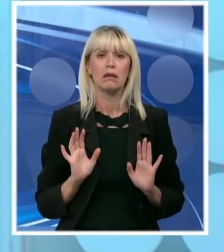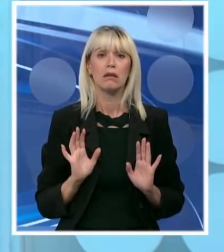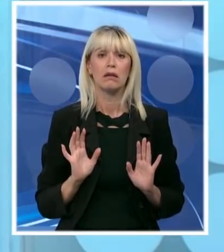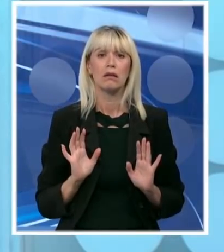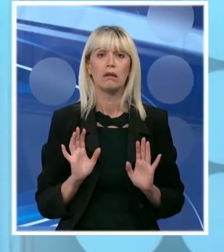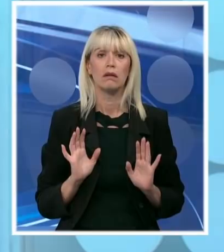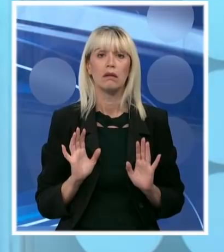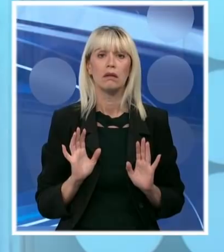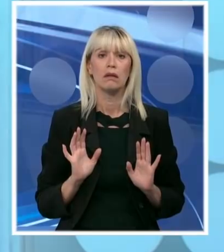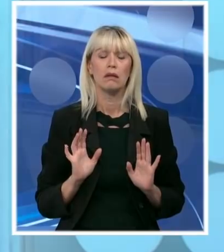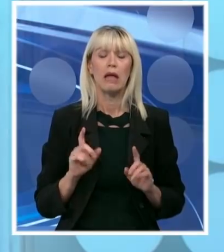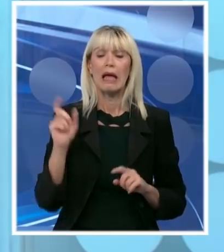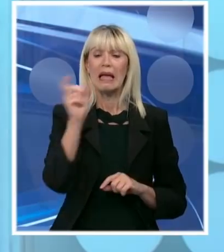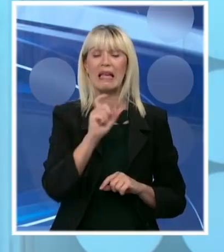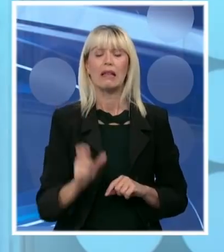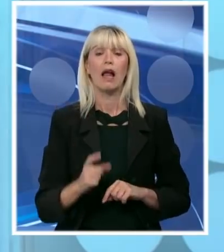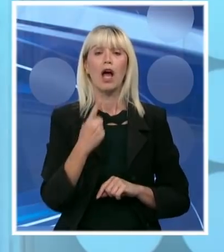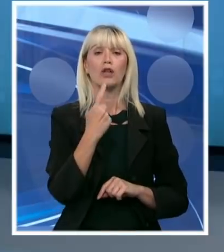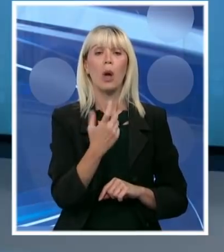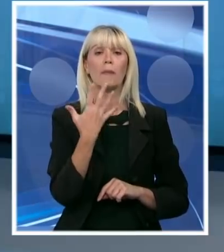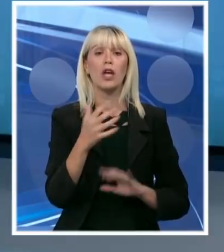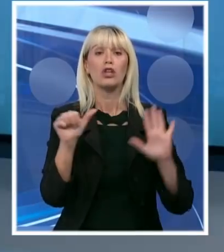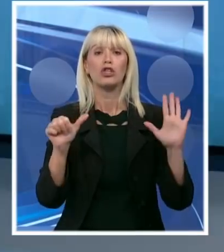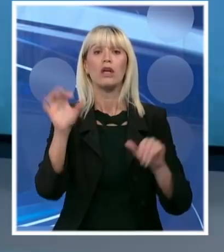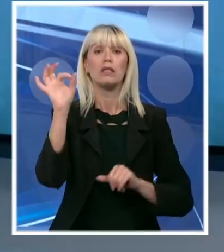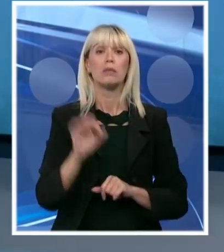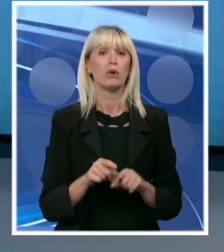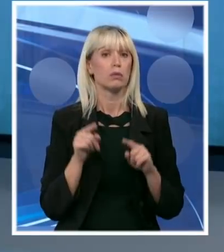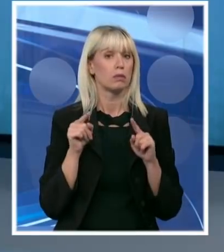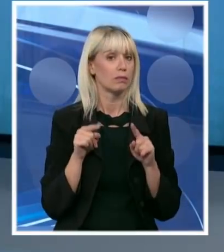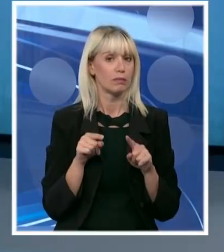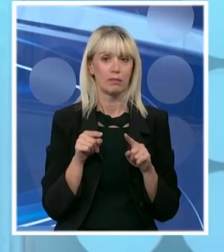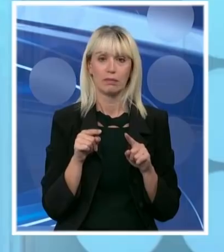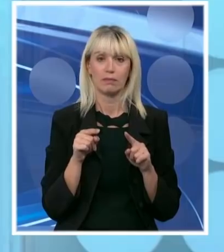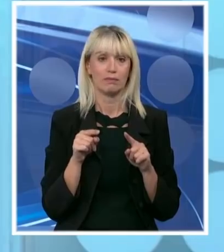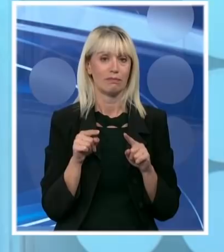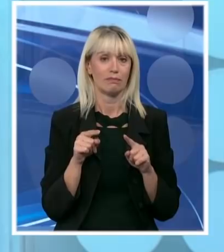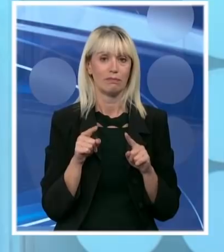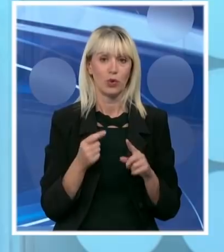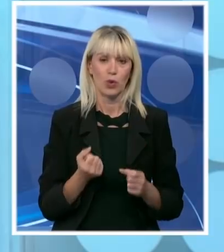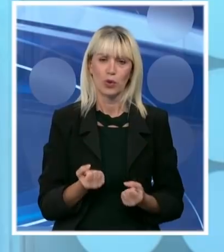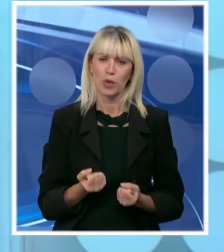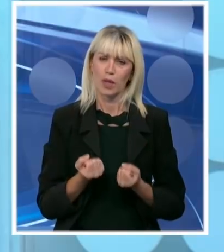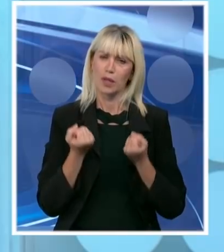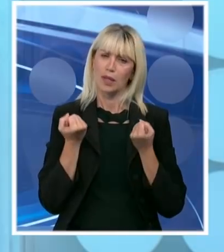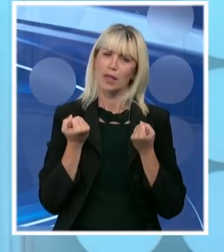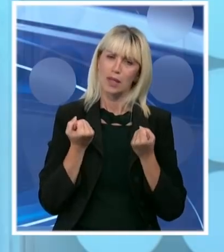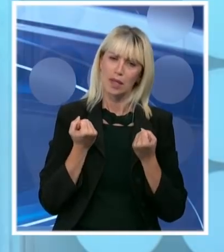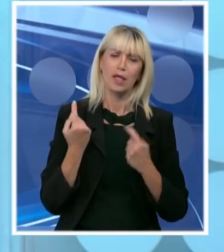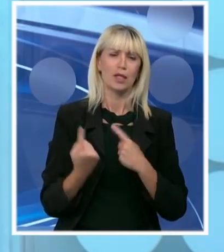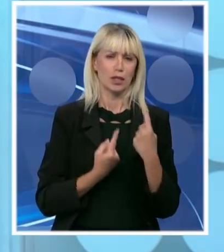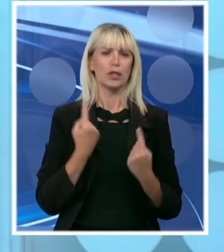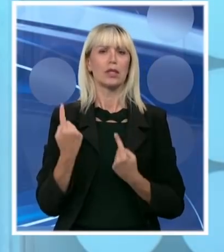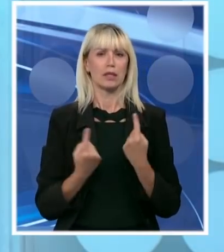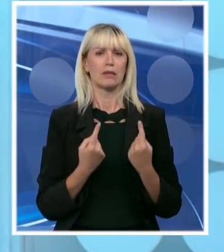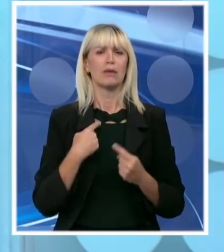kako god. Italija na 156%. To su stvari koje su teško podnošljive. Ja to znam jer sam bio